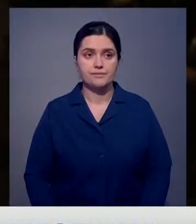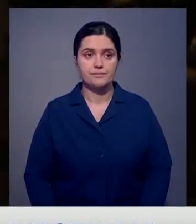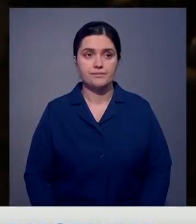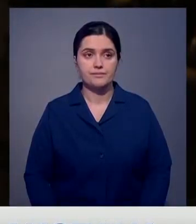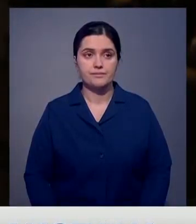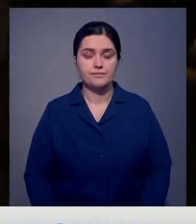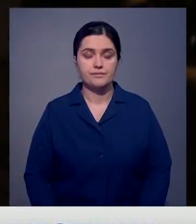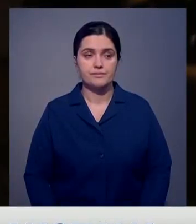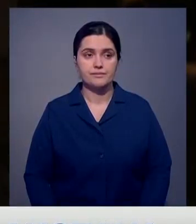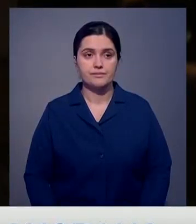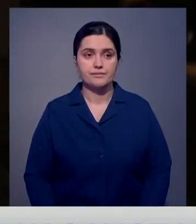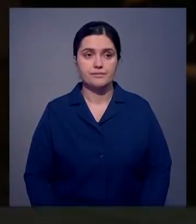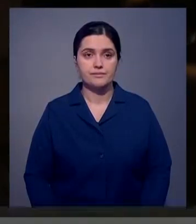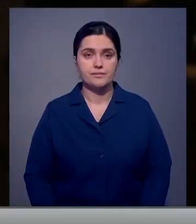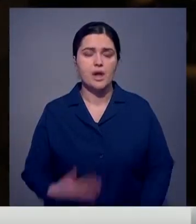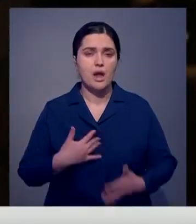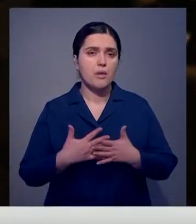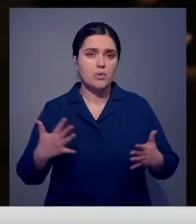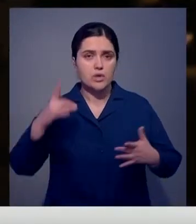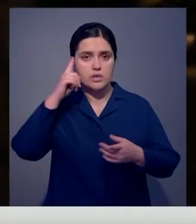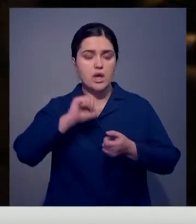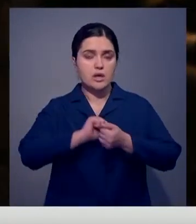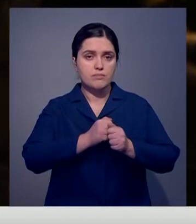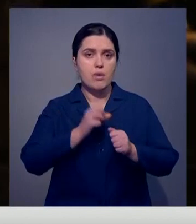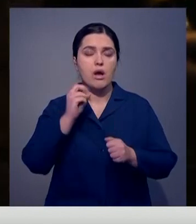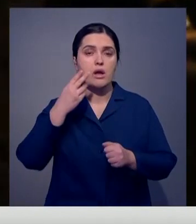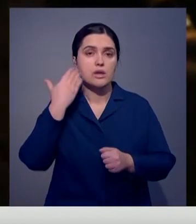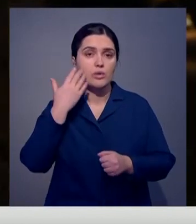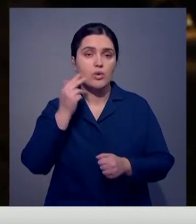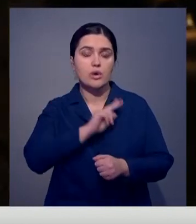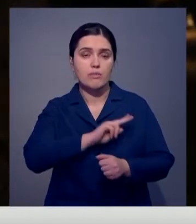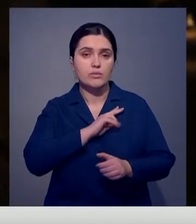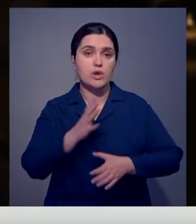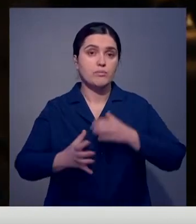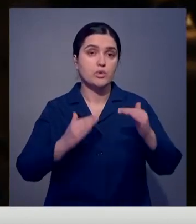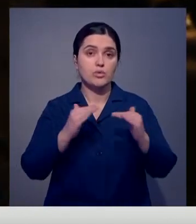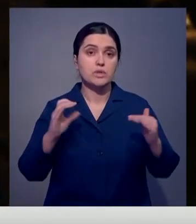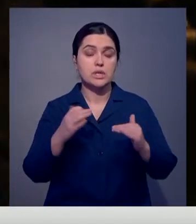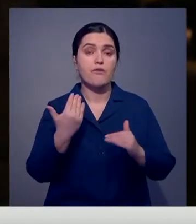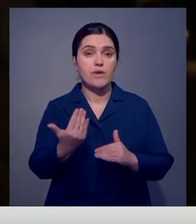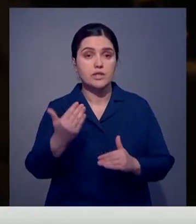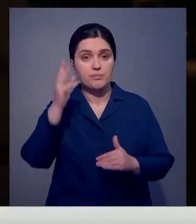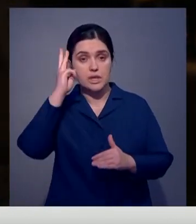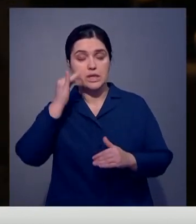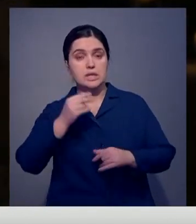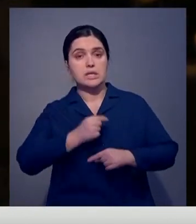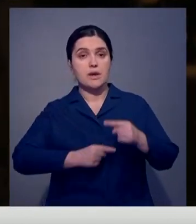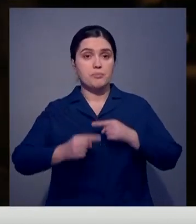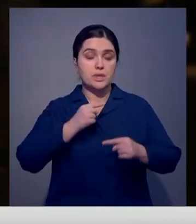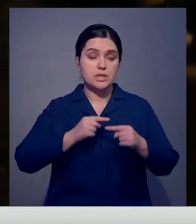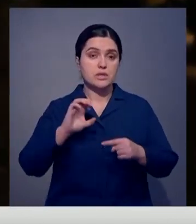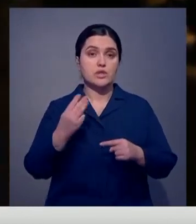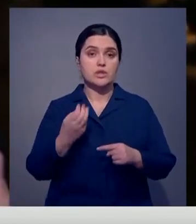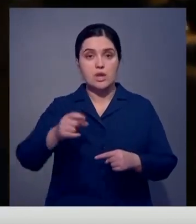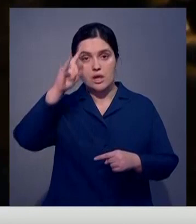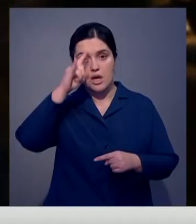Мне больше всего запомнилось то, как легко было работать на международном уровне с вашими дипломатами и бизнесменами. США